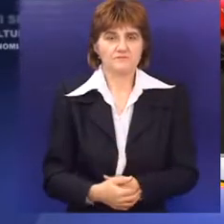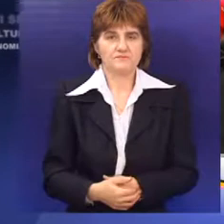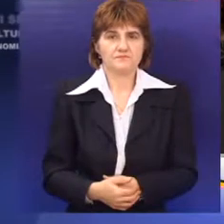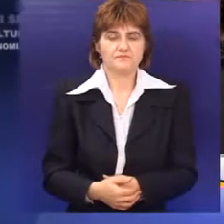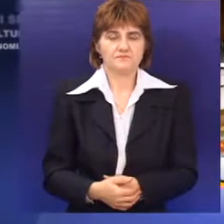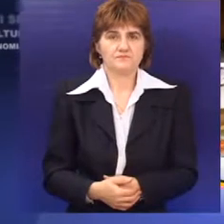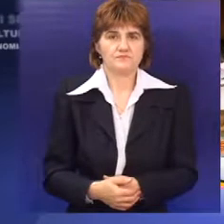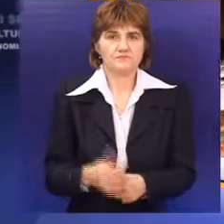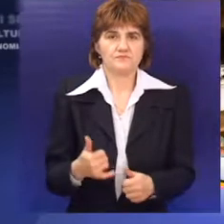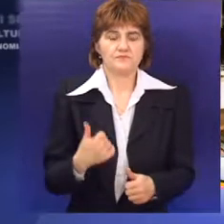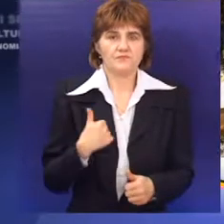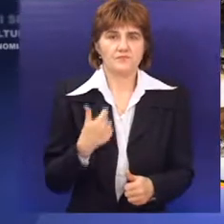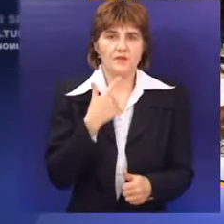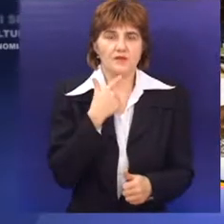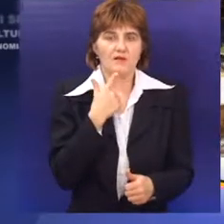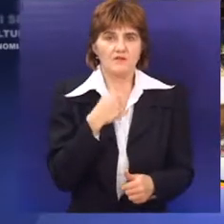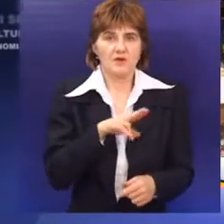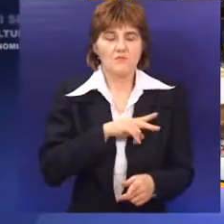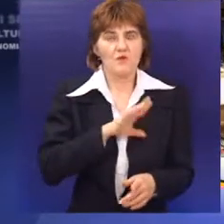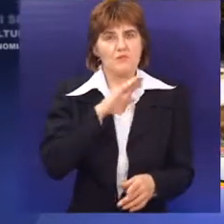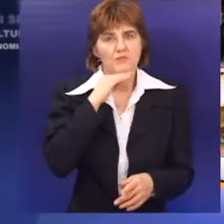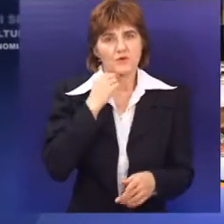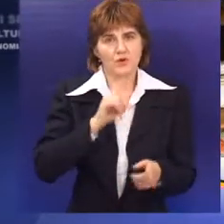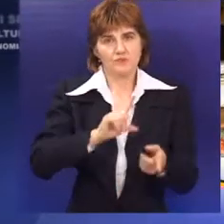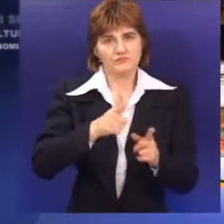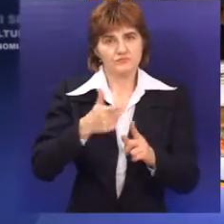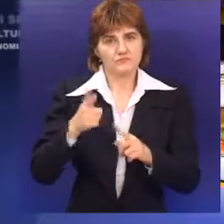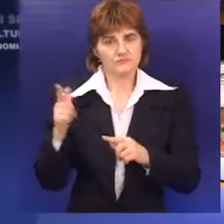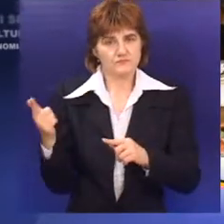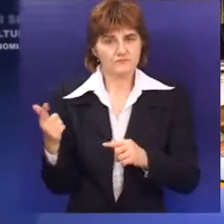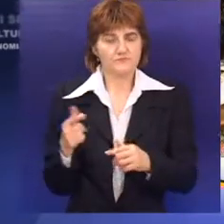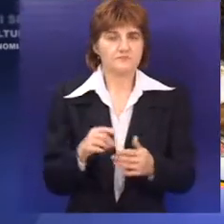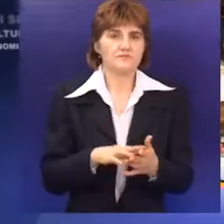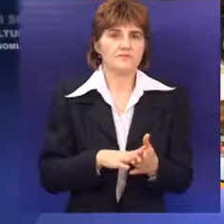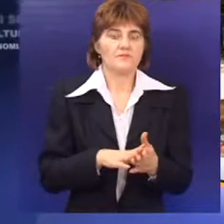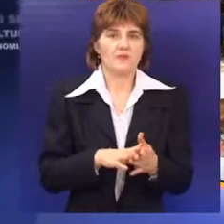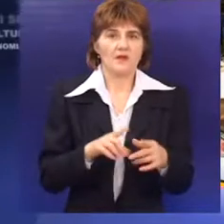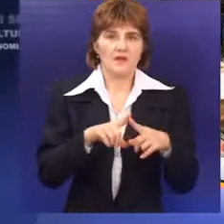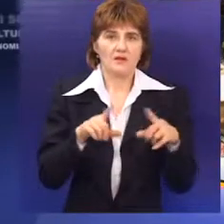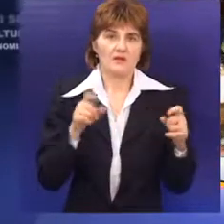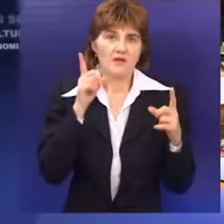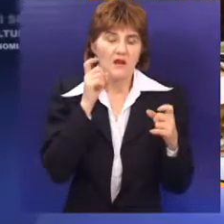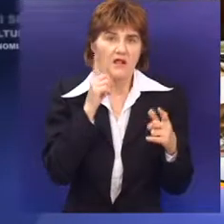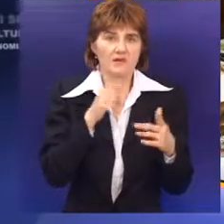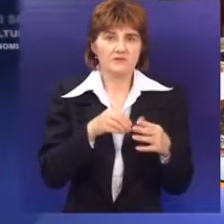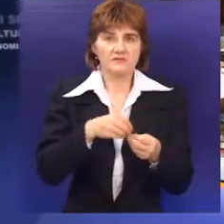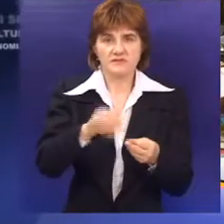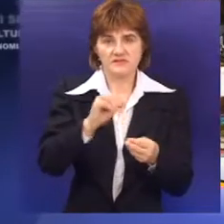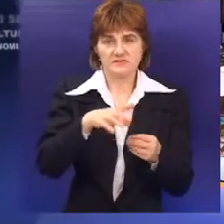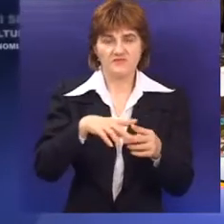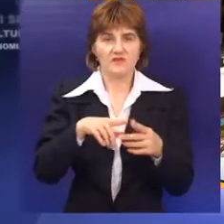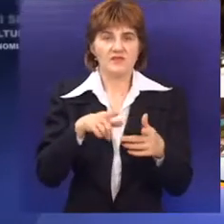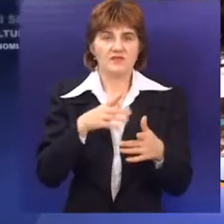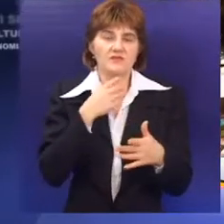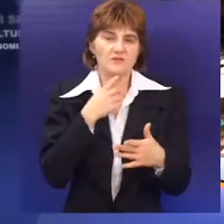sada ovih godina. Pa svidje mi se suštinski, baš ima mnogo stvari. Znači, razglednice, onda za sveću,